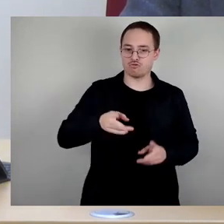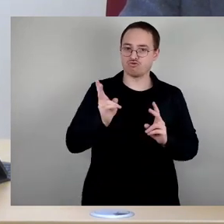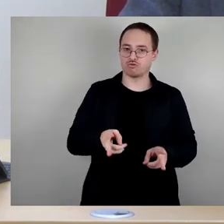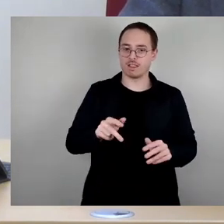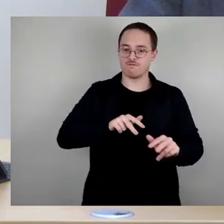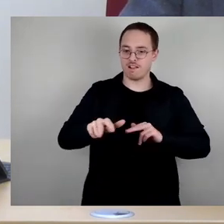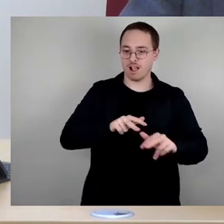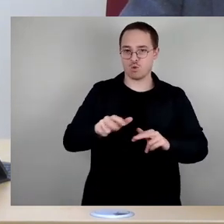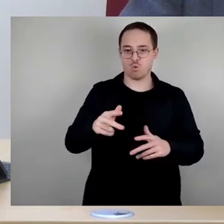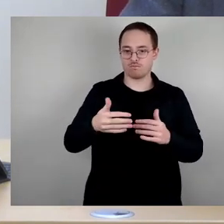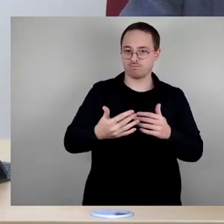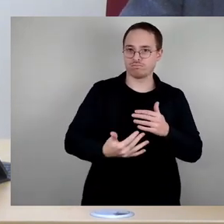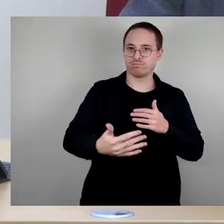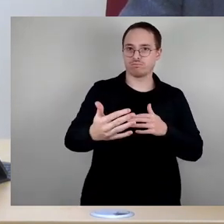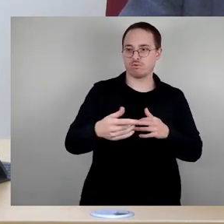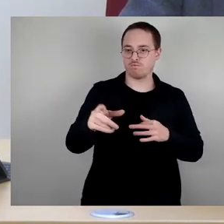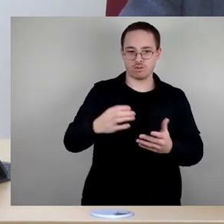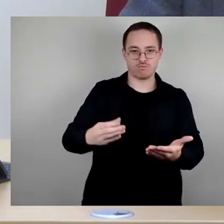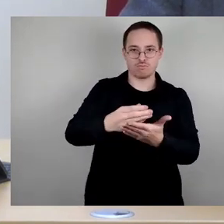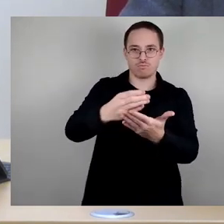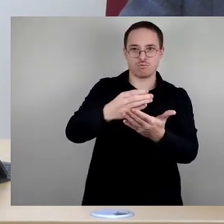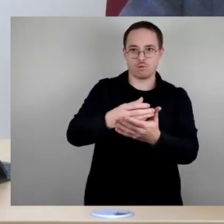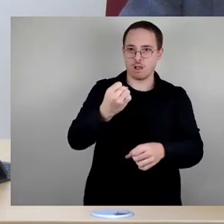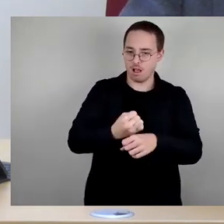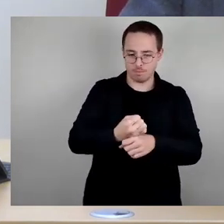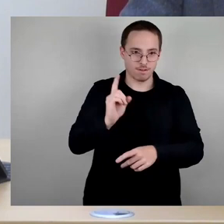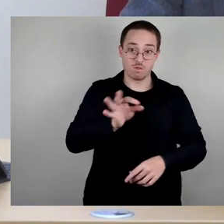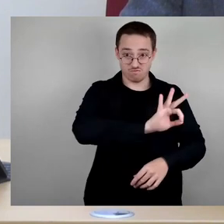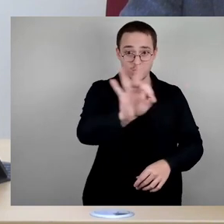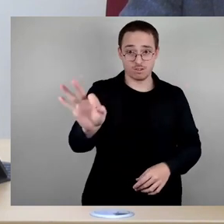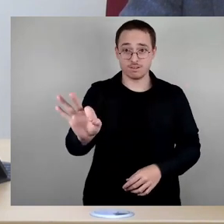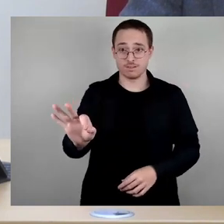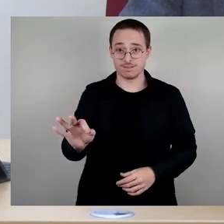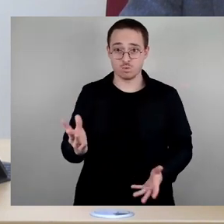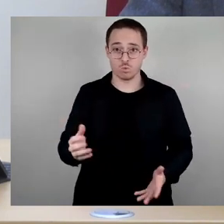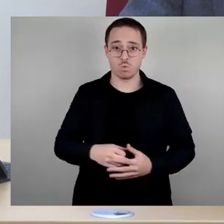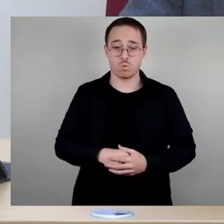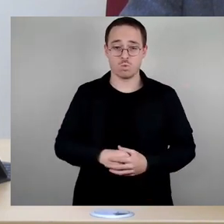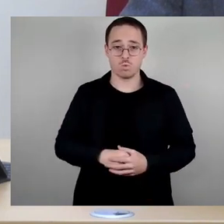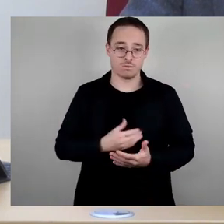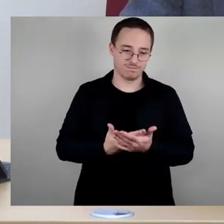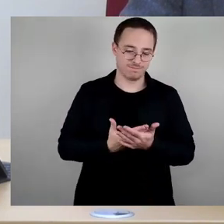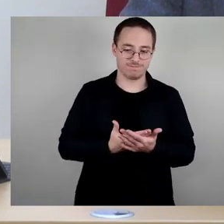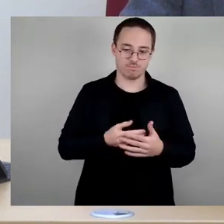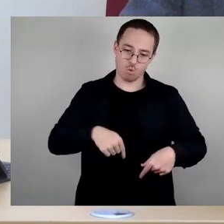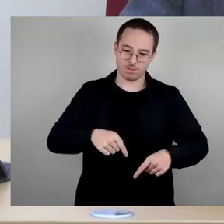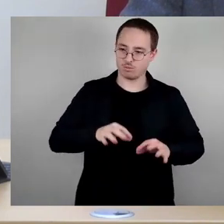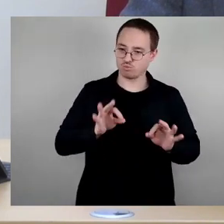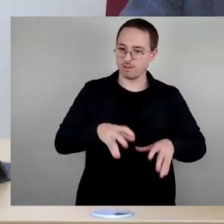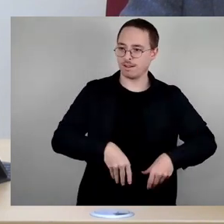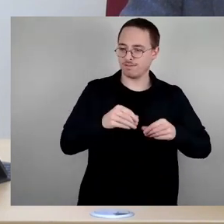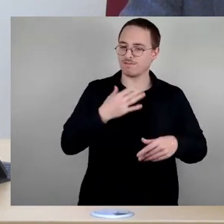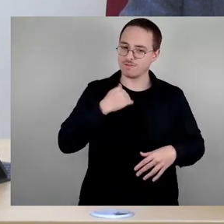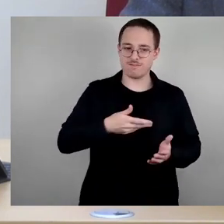zu arbeiten, nur als Hinweis, damit das, was wir heute so gut begonnen haben, aus meiner Sicht auch so fortgesetzt